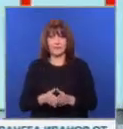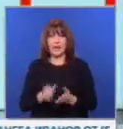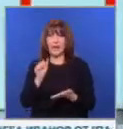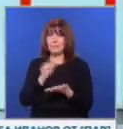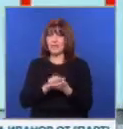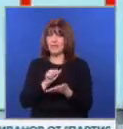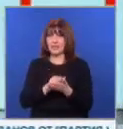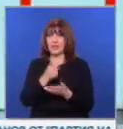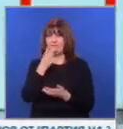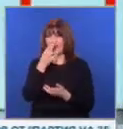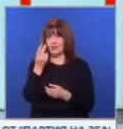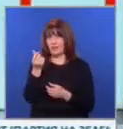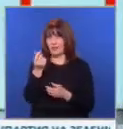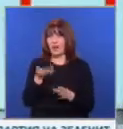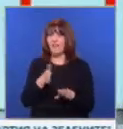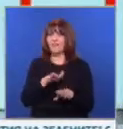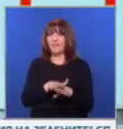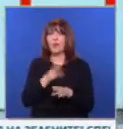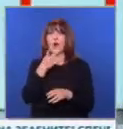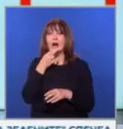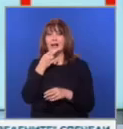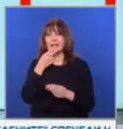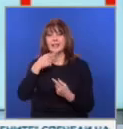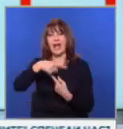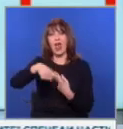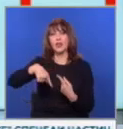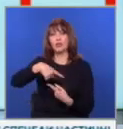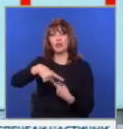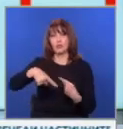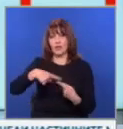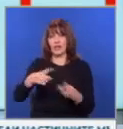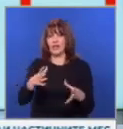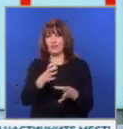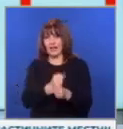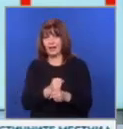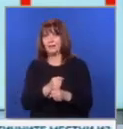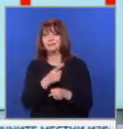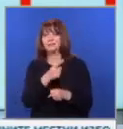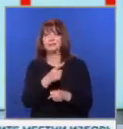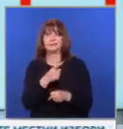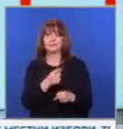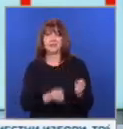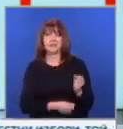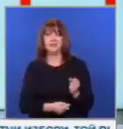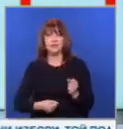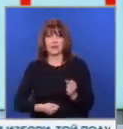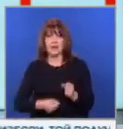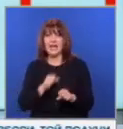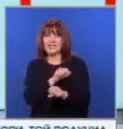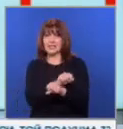Печатница за фалшиви пари върху хартия за дюнери разбиха прокуратурата и Гедебо при съвместна операция в Шумен.